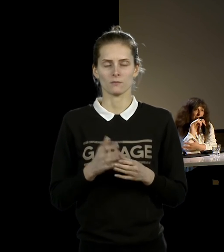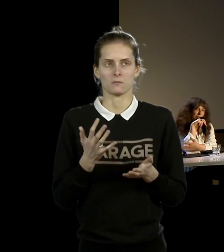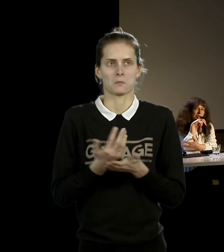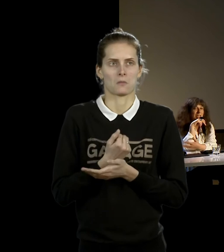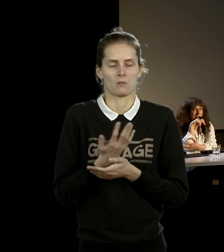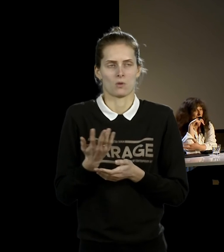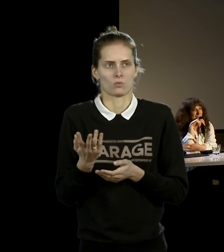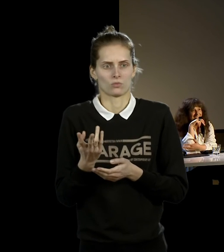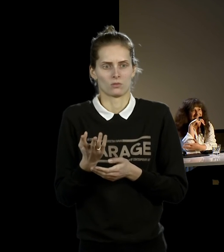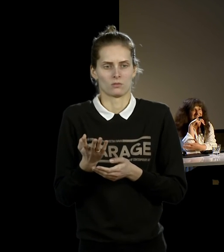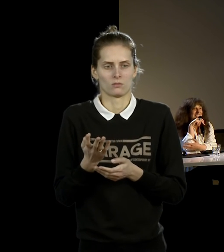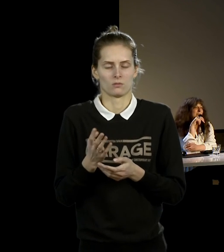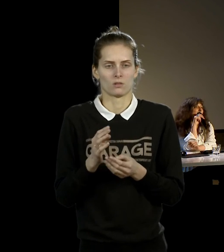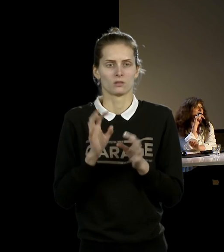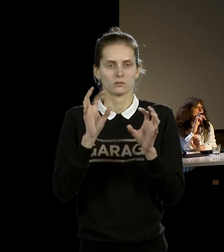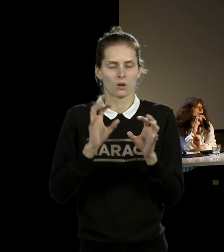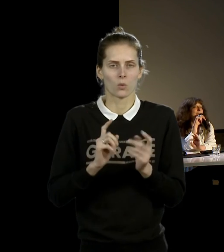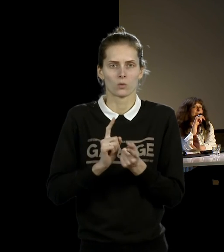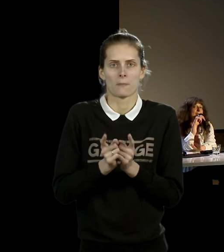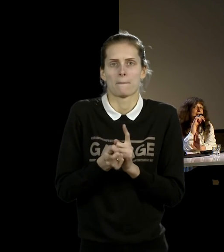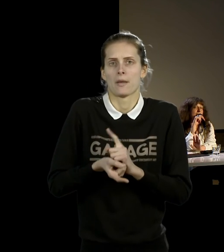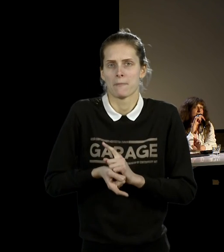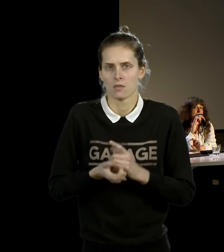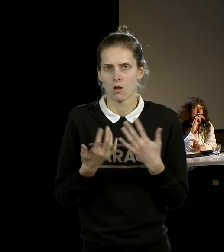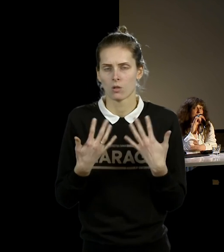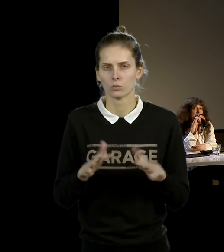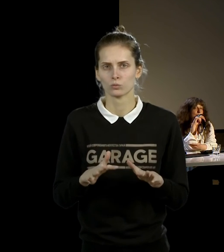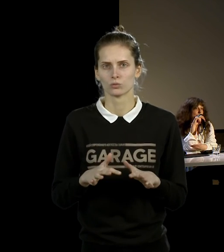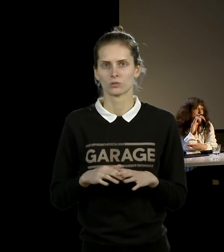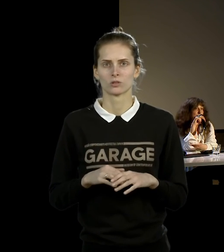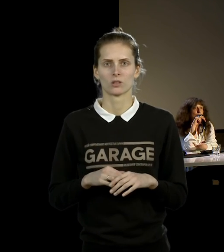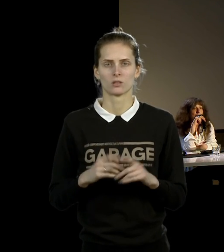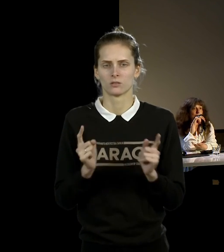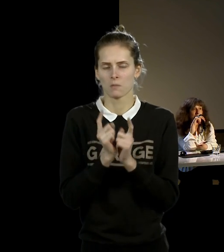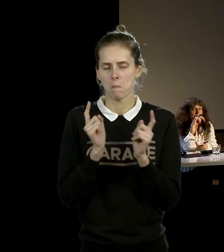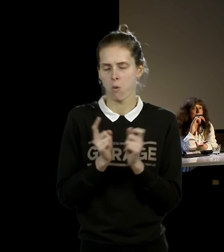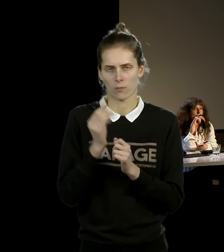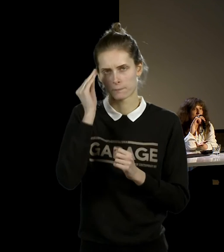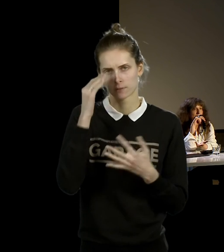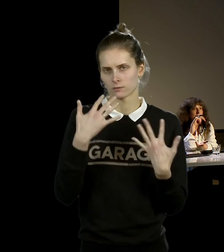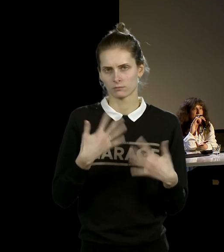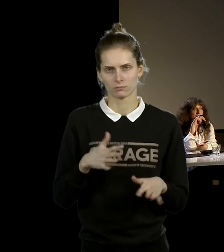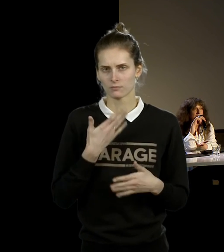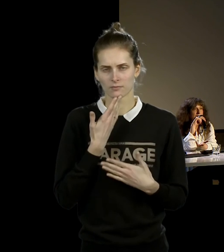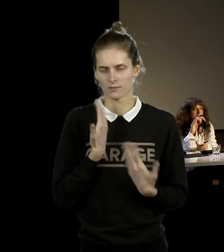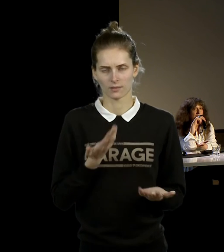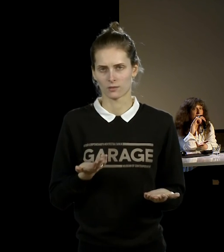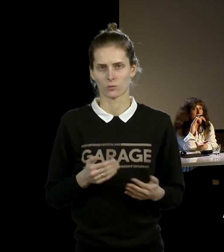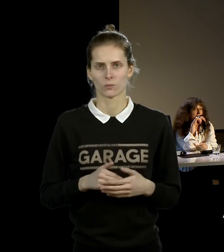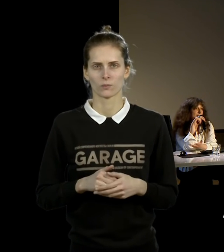институции, может быть, сами изменились и стали более гибкими. И вообще хочется, чтобы от тебя что-то осталось.